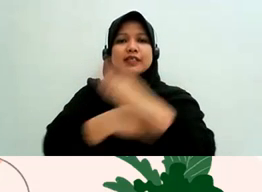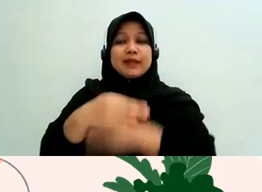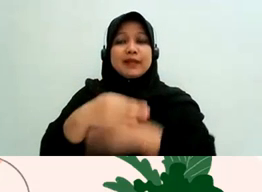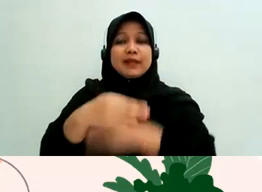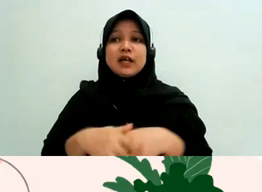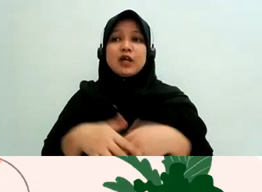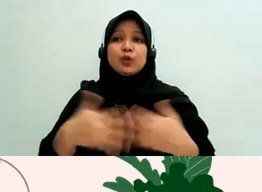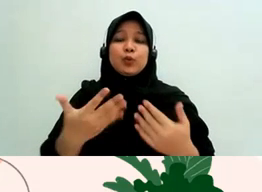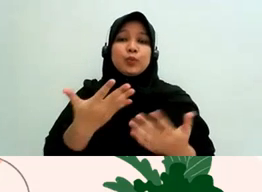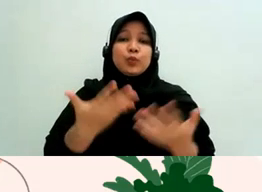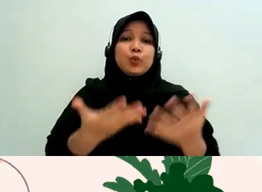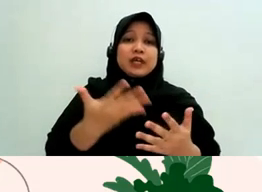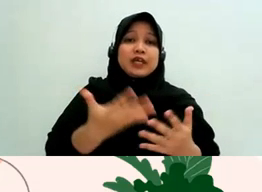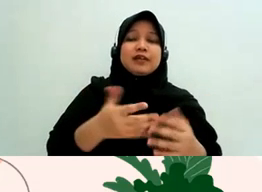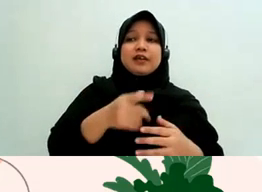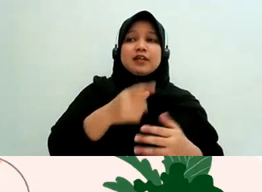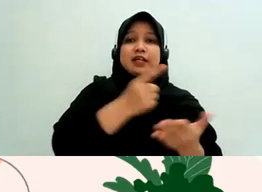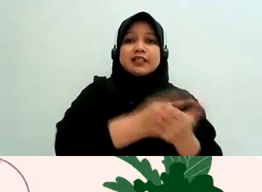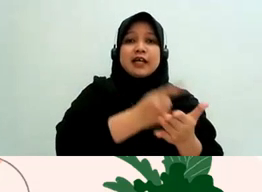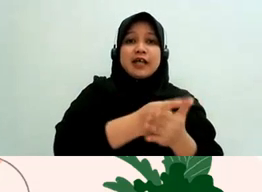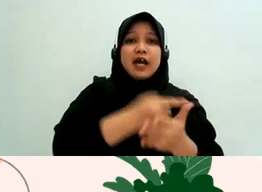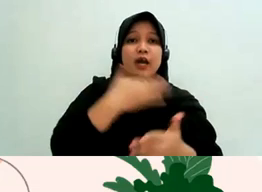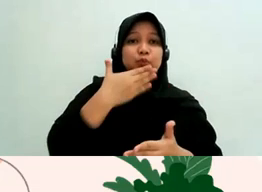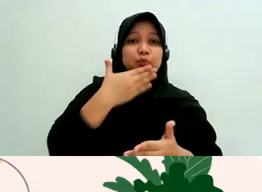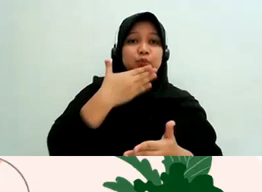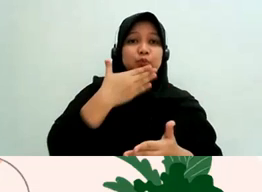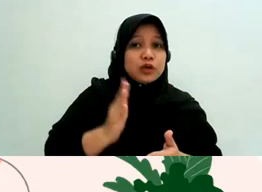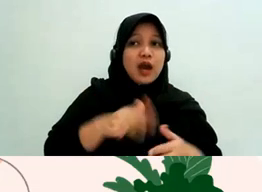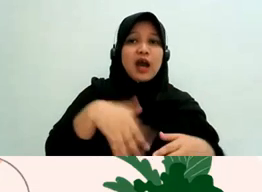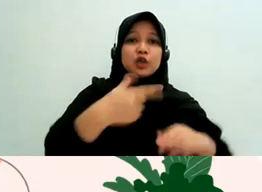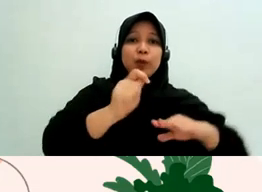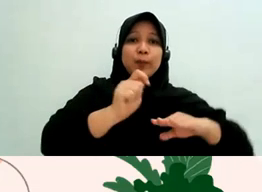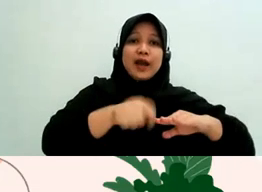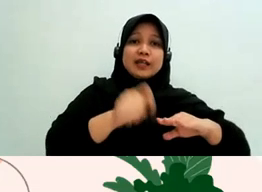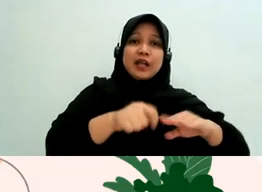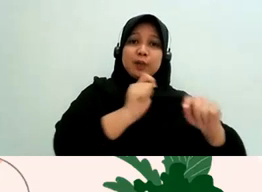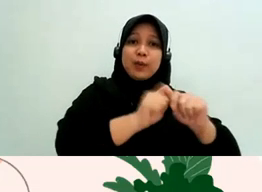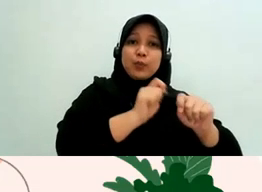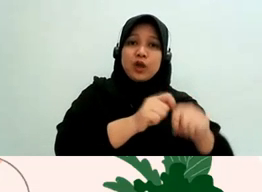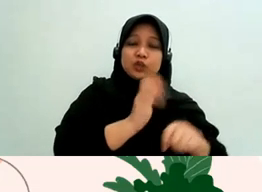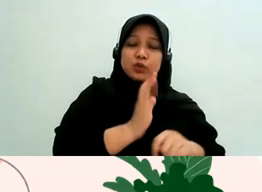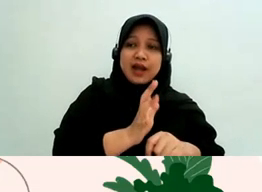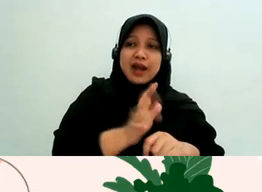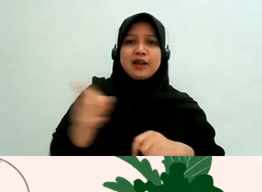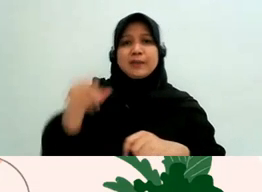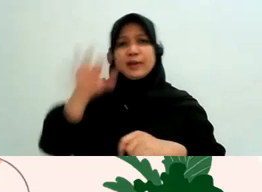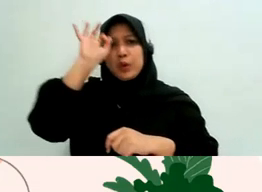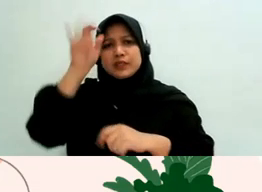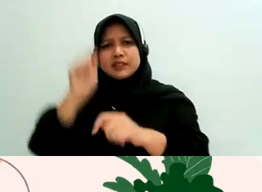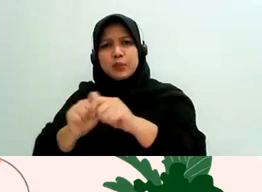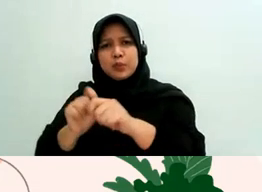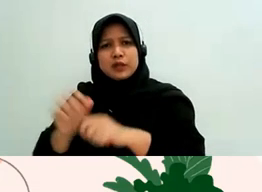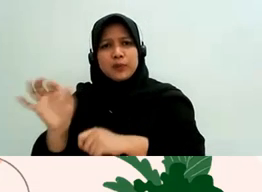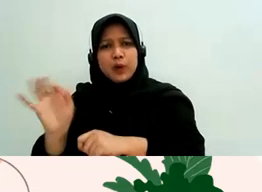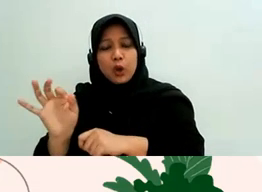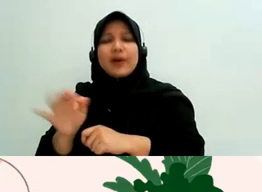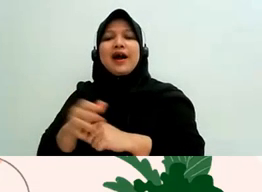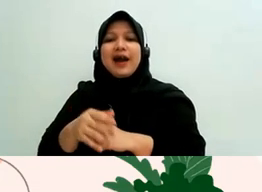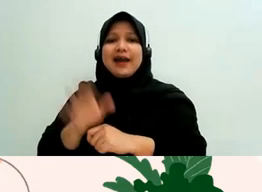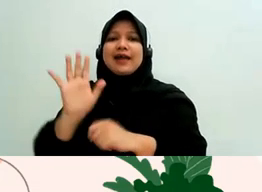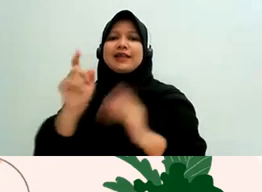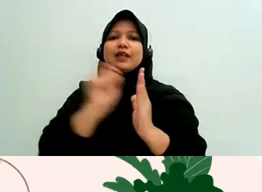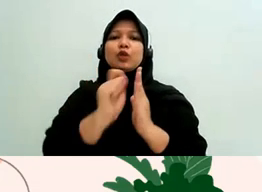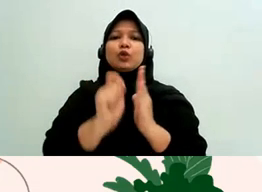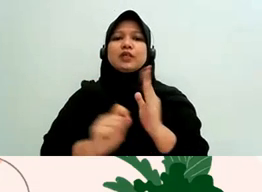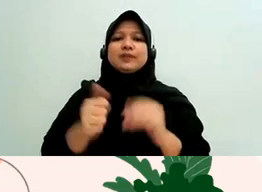kayak gitu-gitu tuh bisa teman-teman bangun narasinya kalau teman-teman mengenali target advokasi kebijakannya serta mengenali